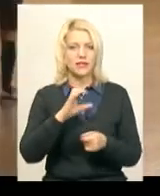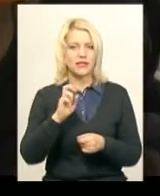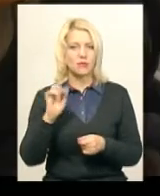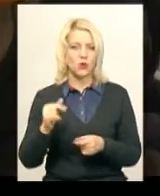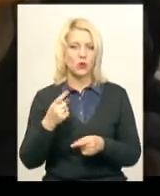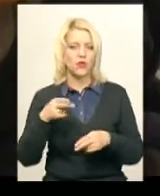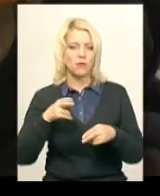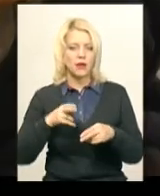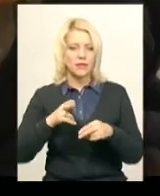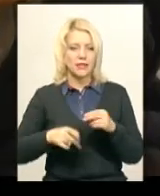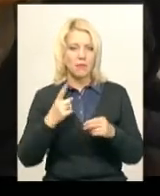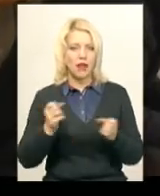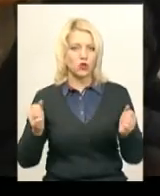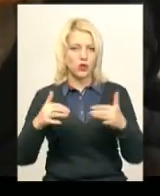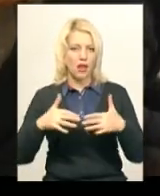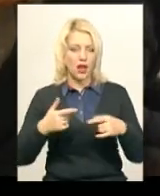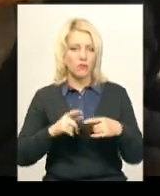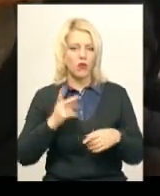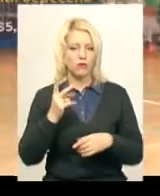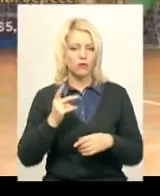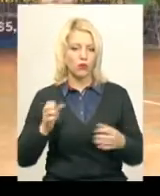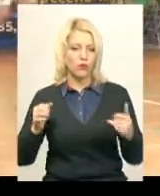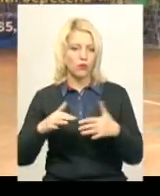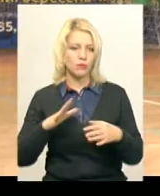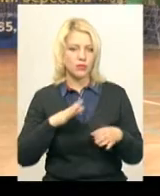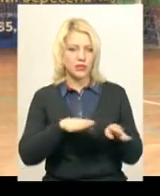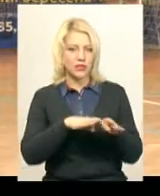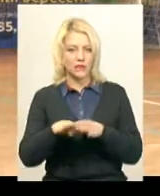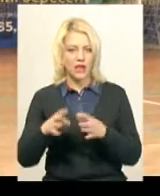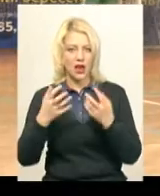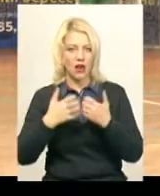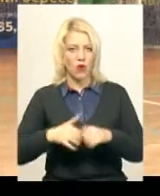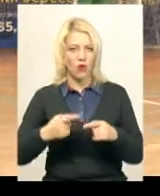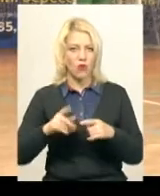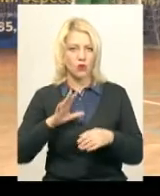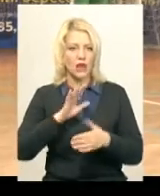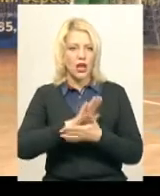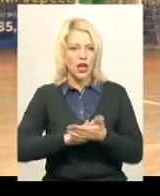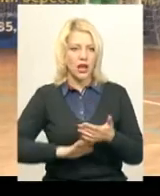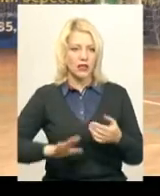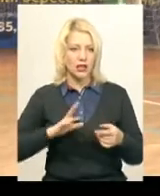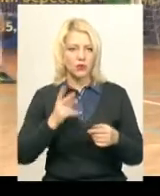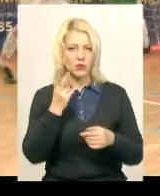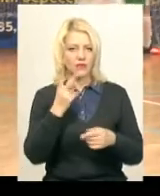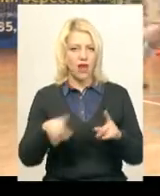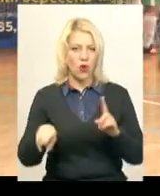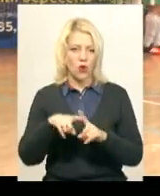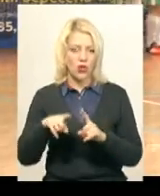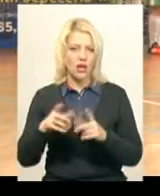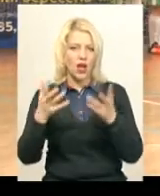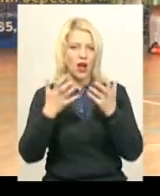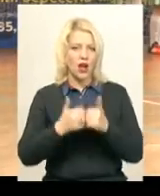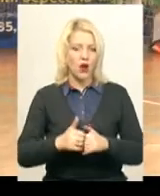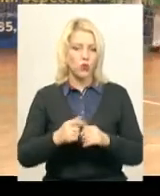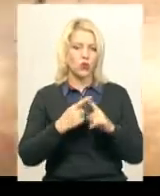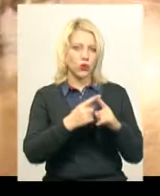першого тайму. В другому команду у СБУ зрівняла рахунок. Далі футболісти обох команд забили одного одні по два голи. Рахунок нічия 3-3.